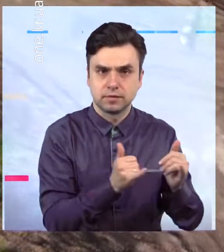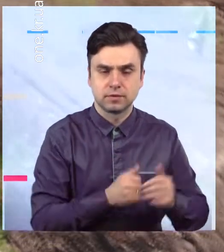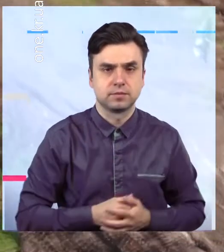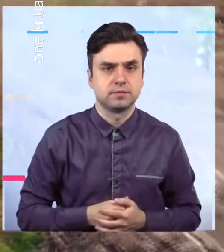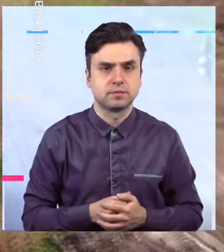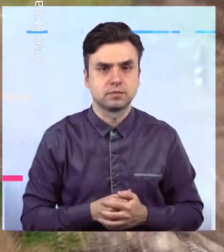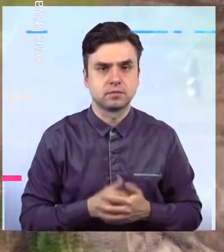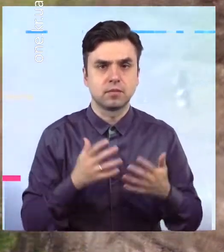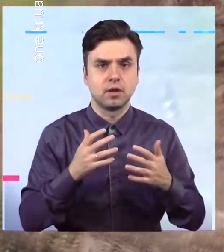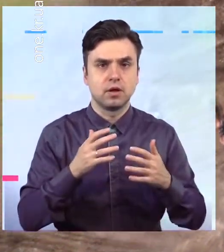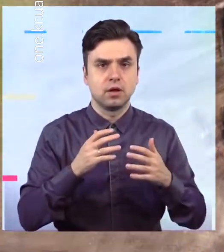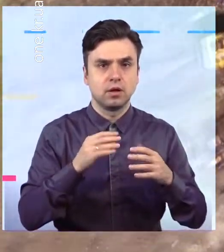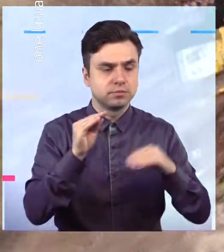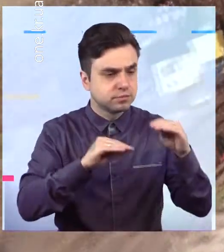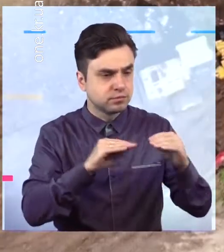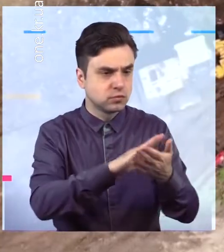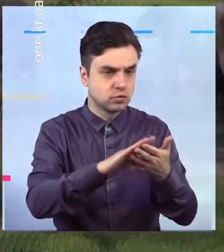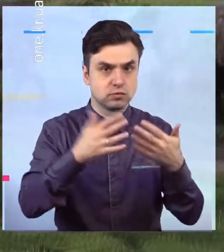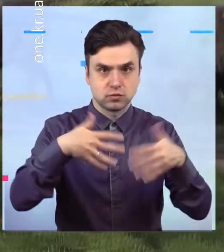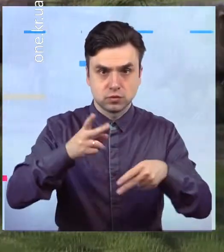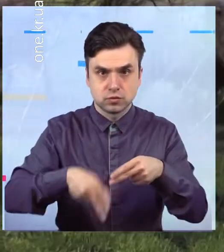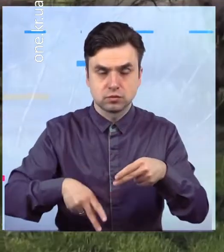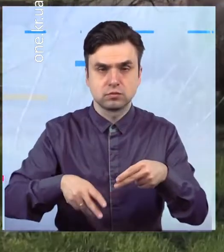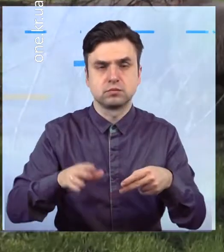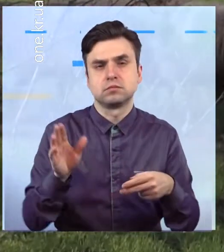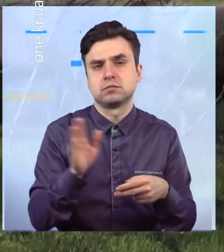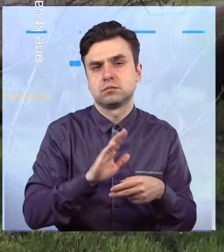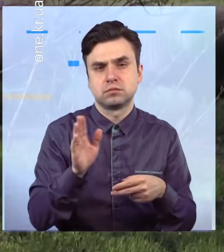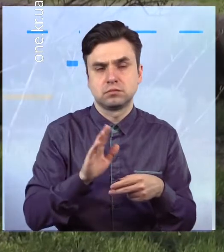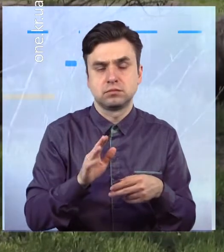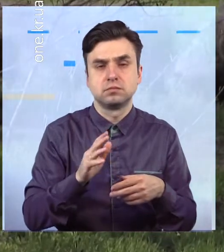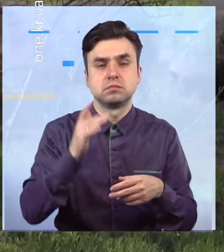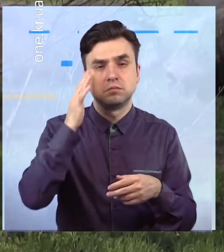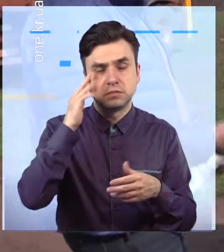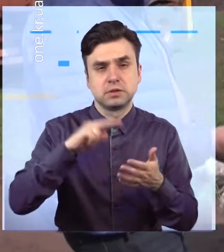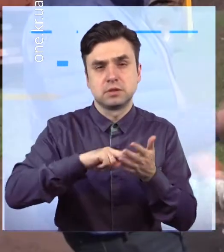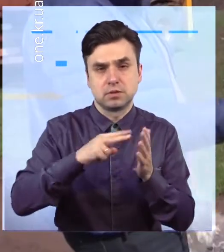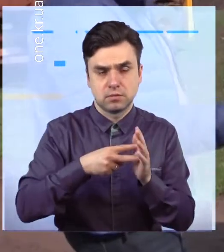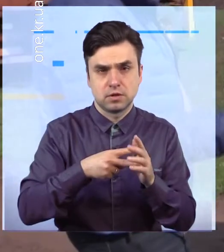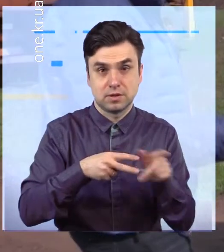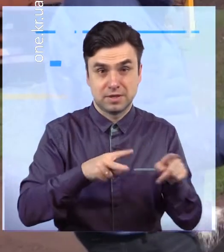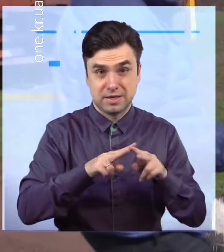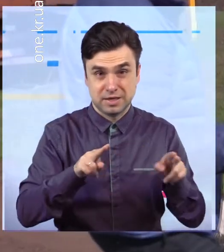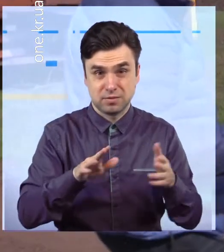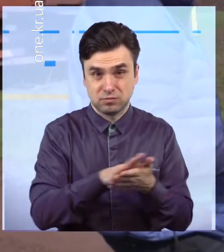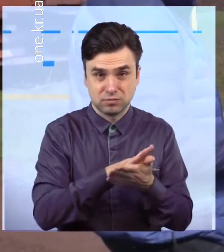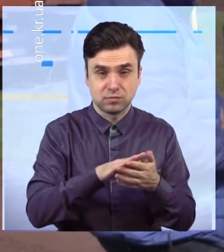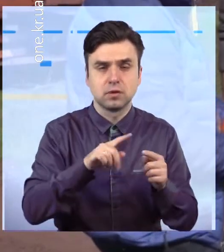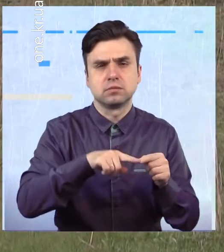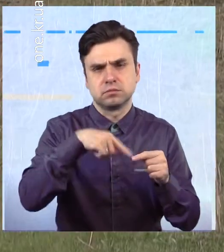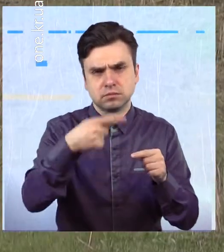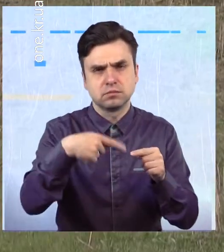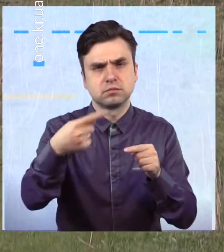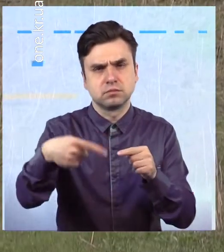Та на цьому благоустрій геологічної пам'ятки не завершився. Принаймні, саме такі екологічні акції планують проводити і надалі. Чи вдасться